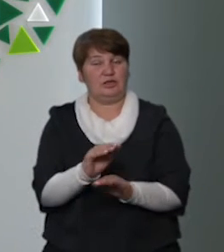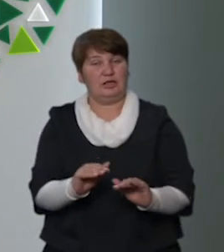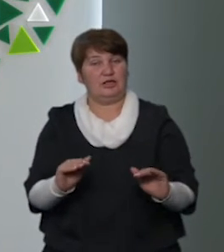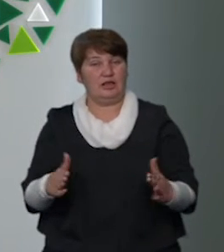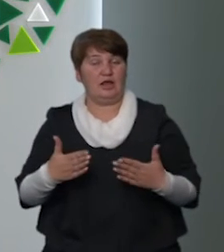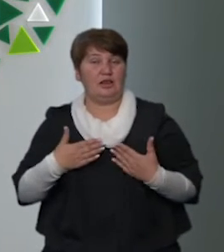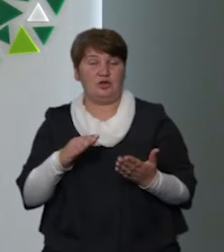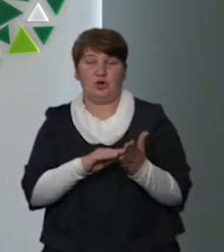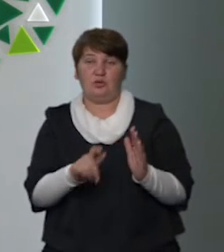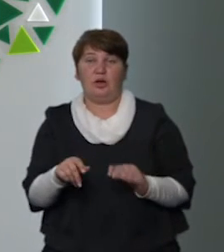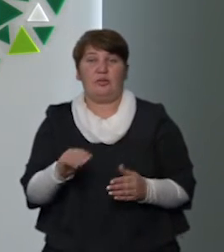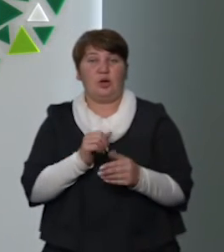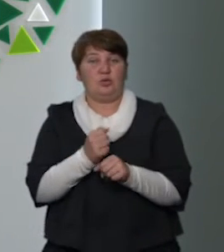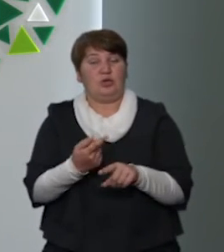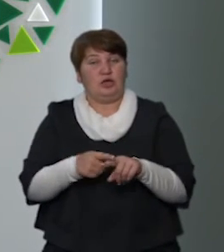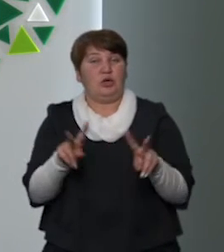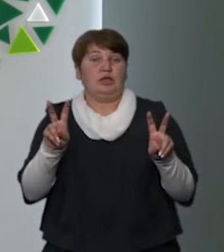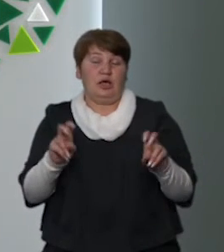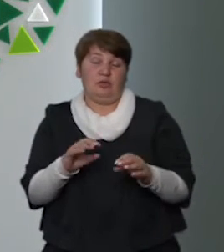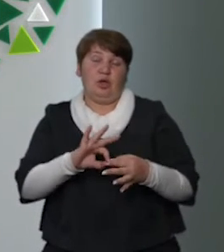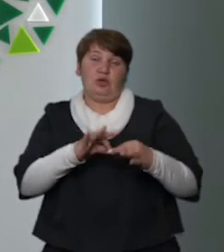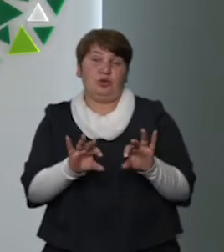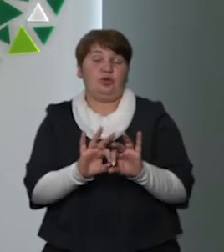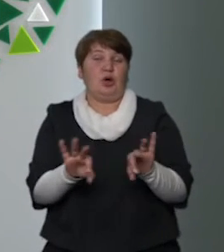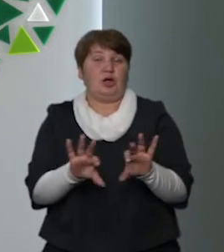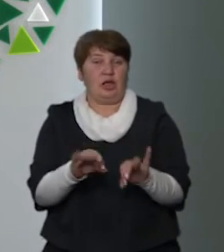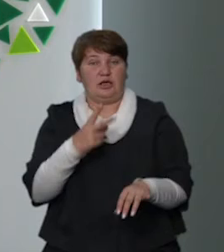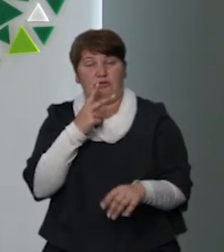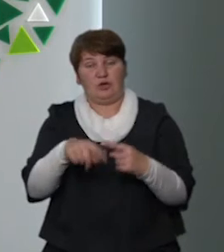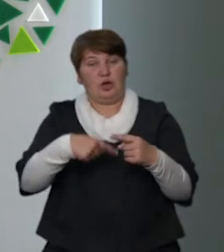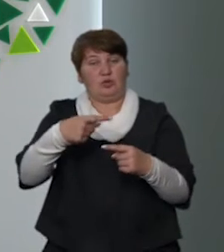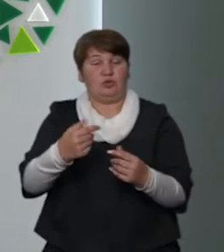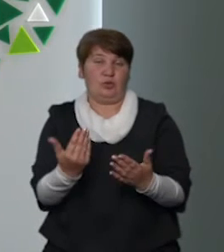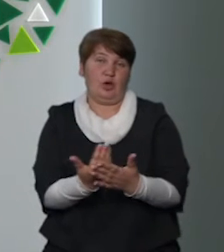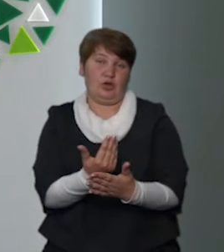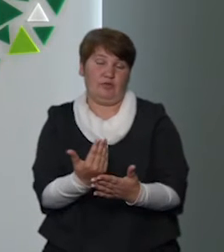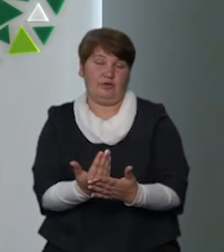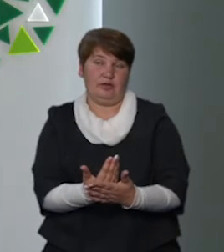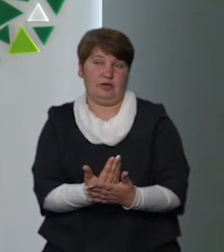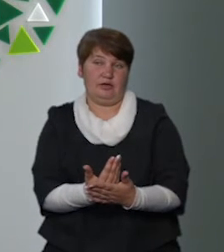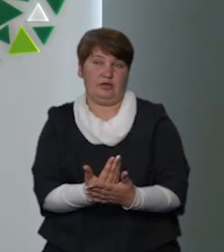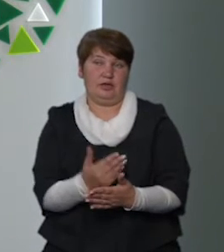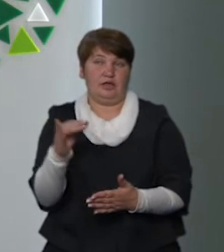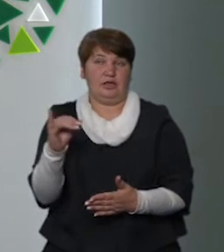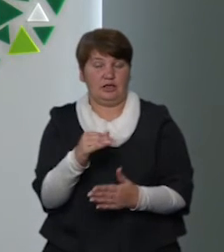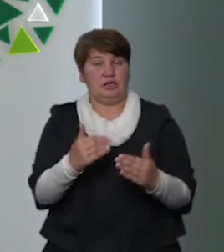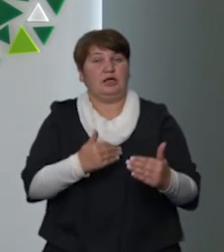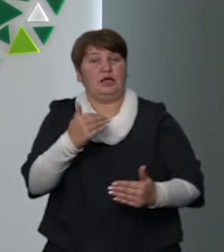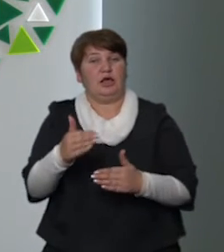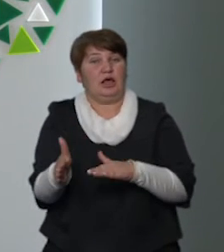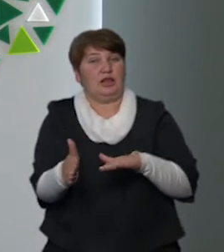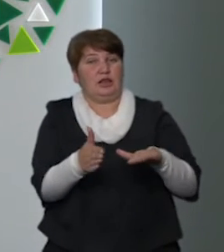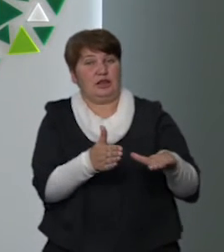Наші кореспонденти працюють над цією темою, тож докладніше дивіться вже у наступних випусках новин. Ну і рухаємося далі.